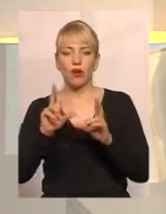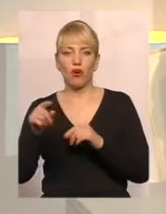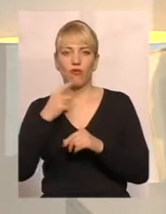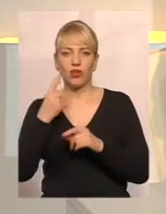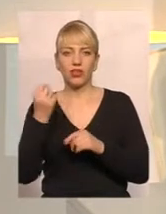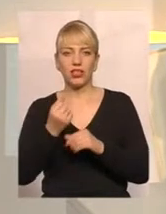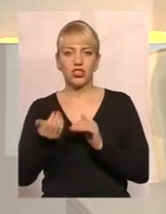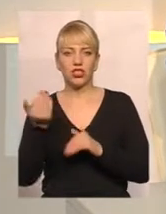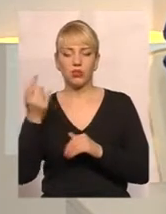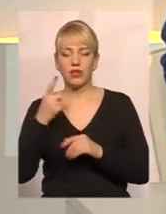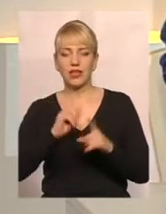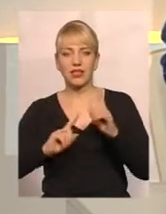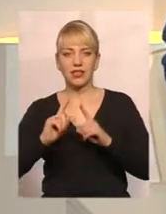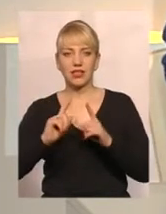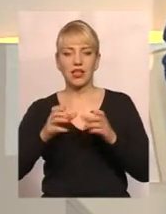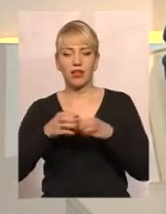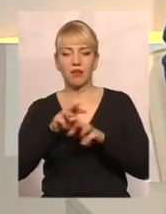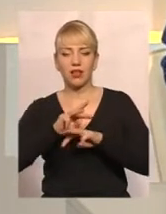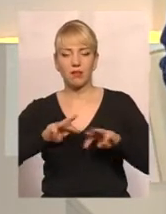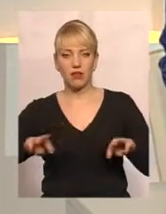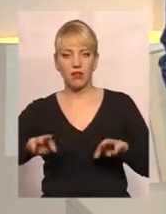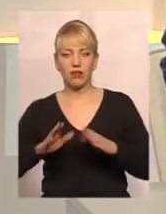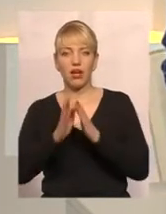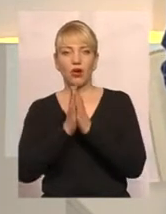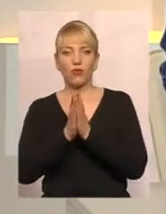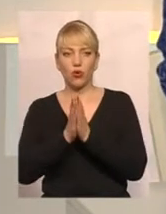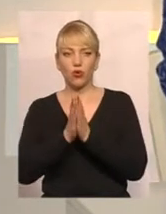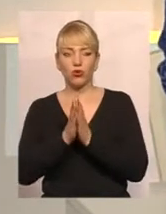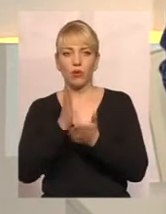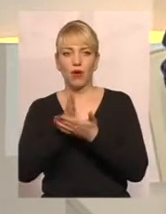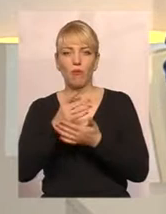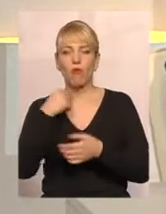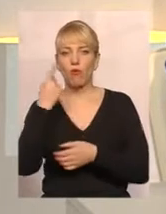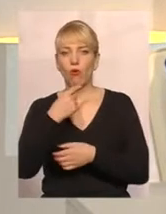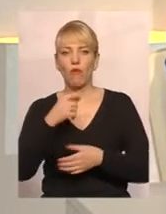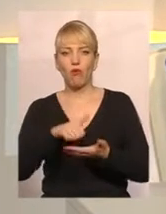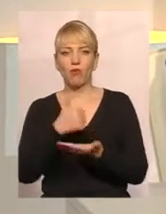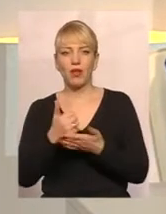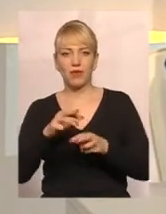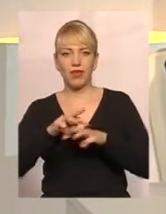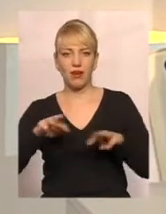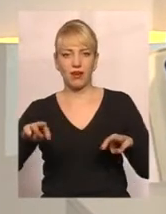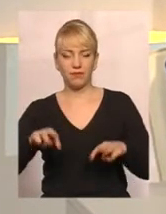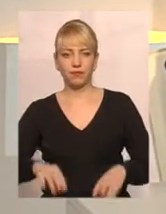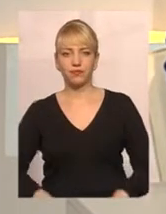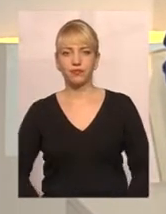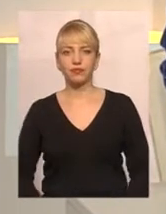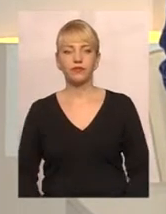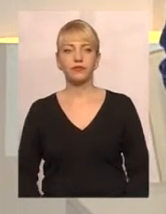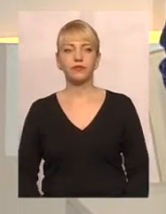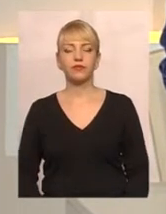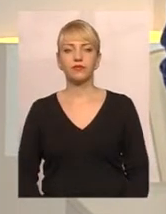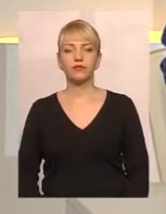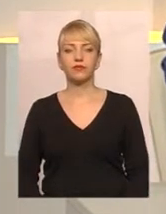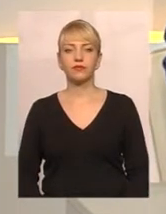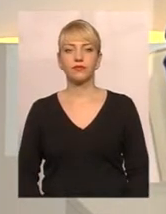тому на засіданні Кабінету Міністрів. Прошу прямоумову прем'єра, аби режисер нам показав,